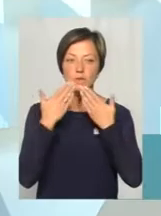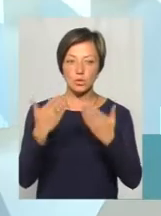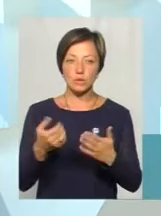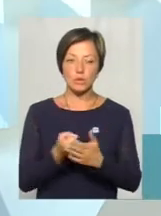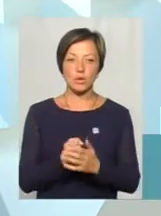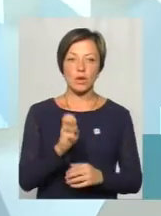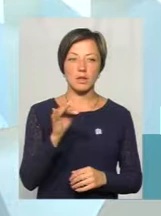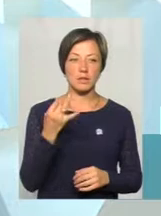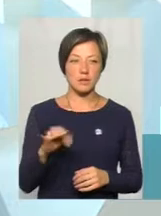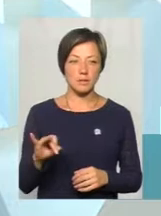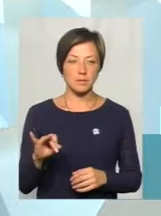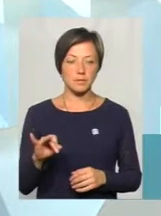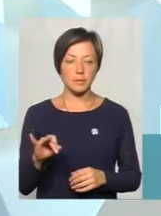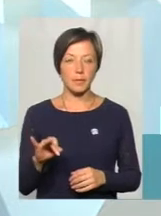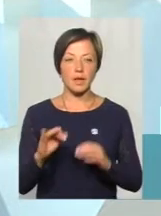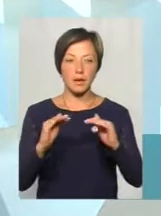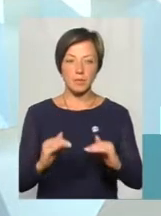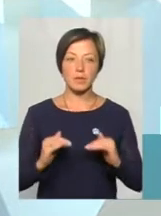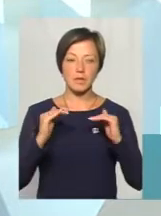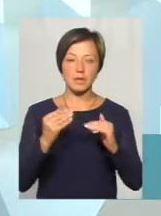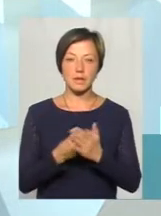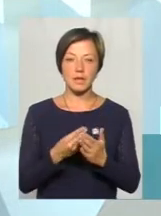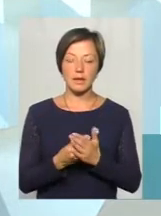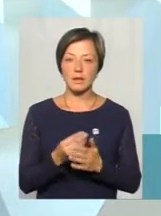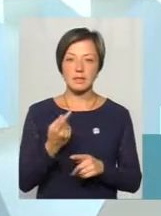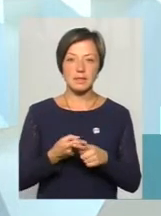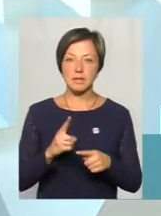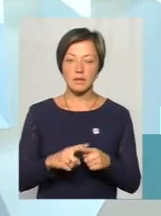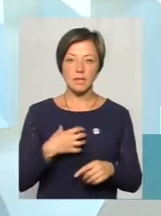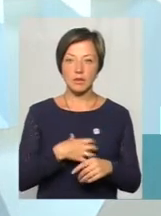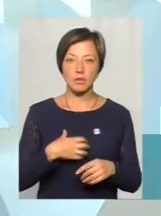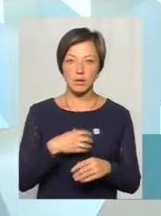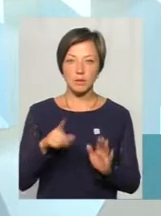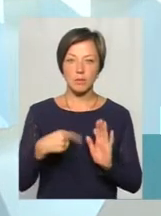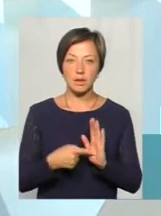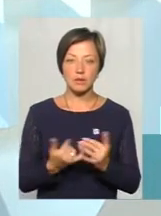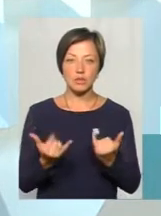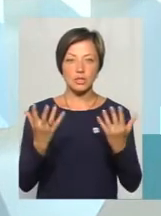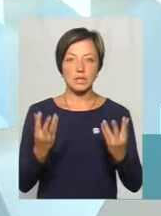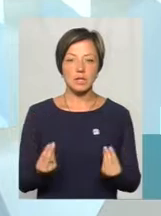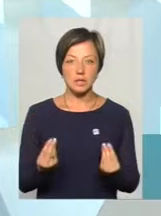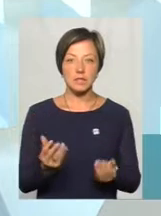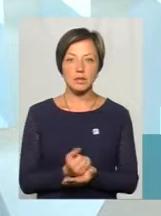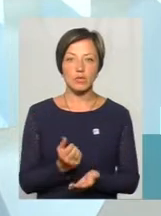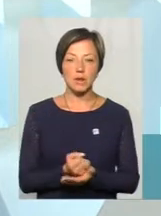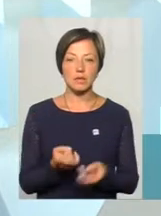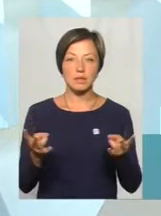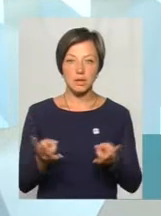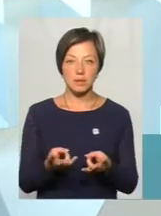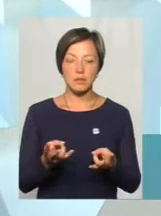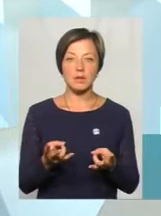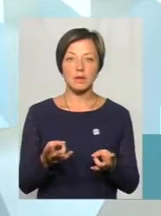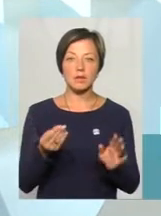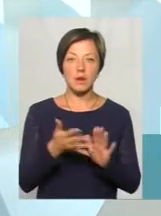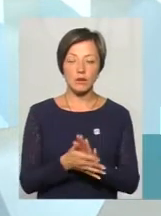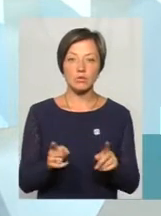Андрія. Пане Андрію, підняття тарифів то не є таке актуальне питання на сьогоднішній день. Заробляти треба, трати – це те,